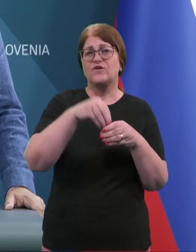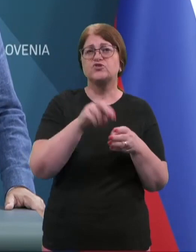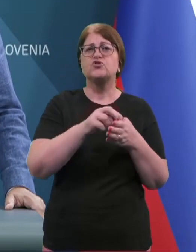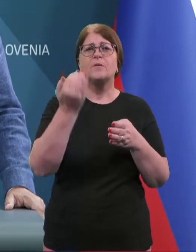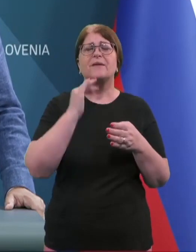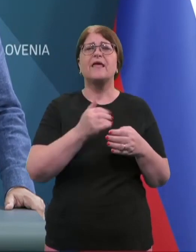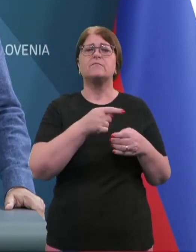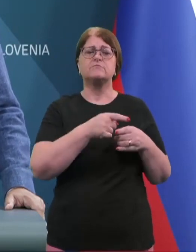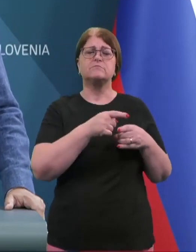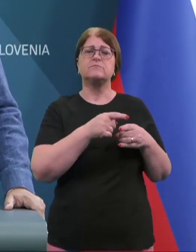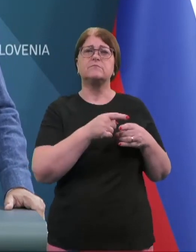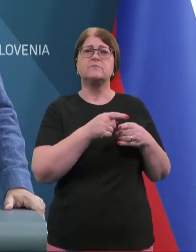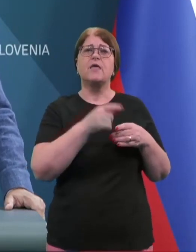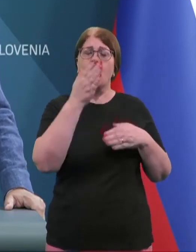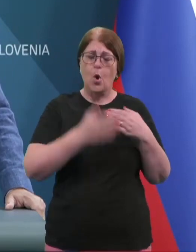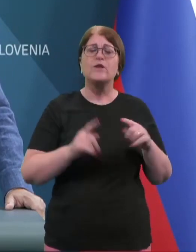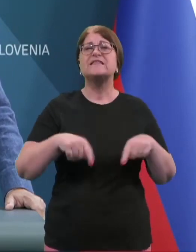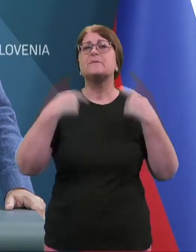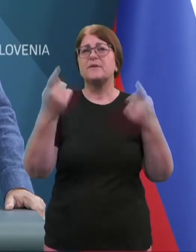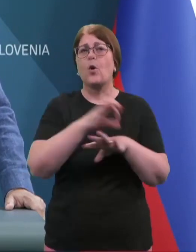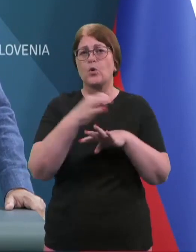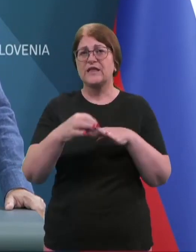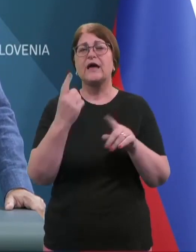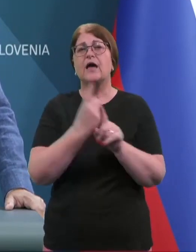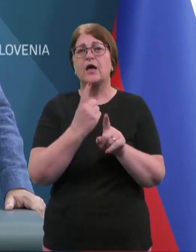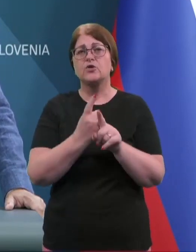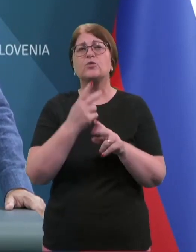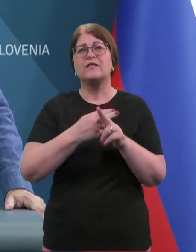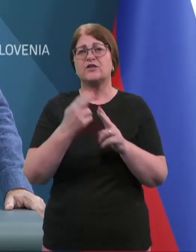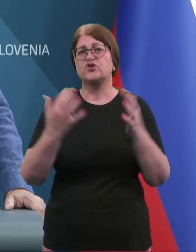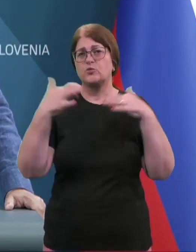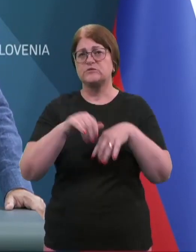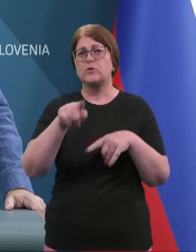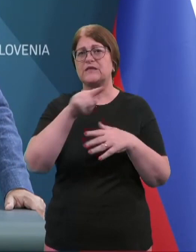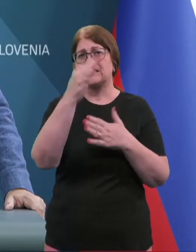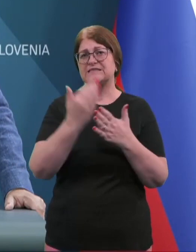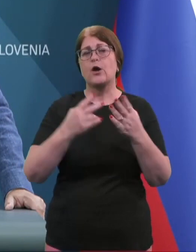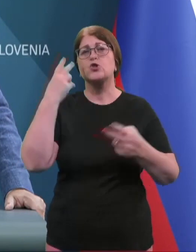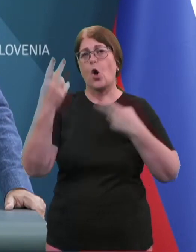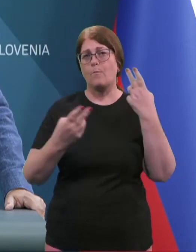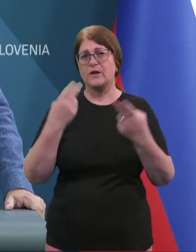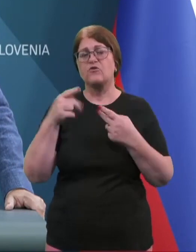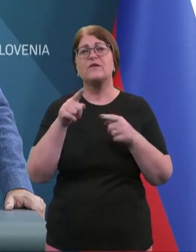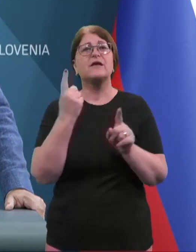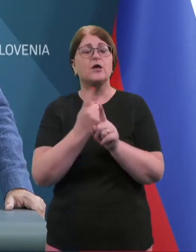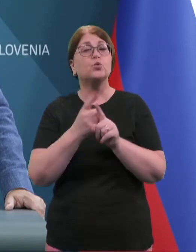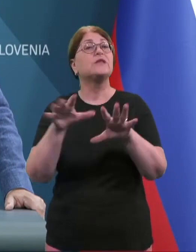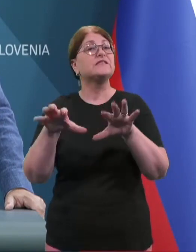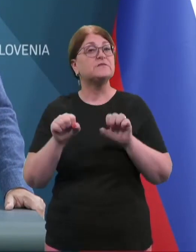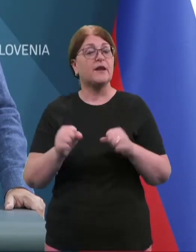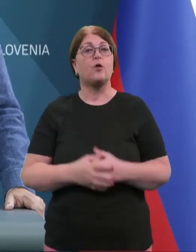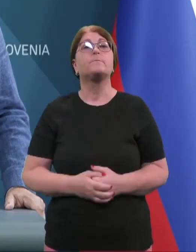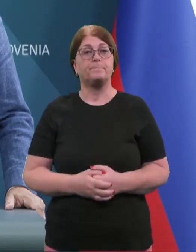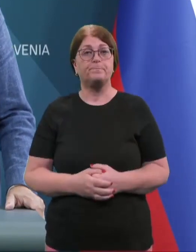da bo konec prihodnega tedna tudi državni zbor ta zakon obravnaval in ga tudi sprejel.